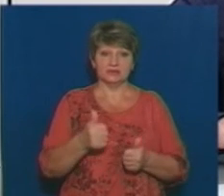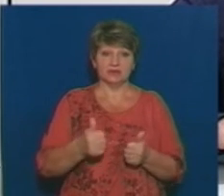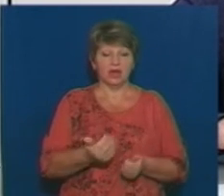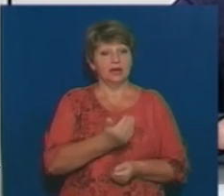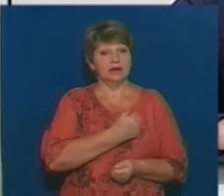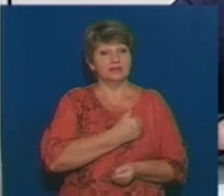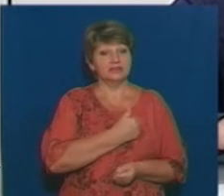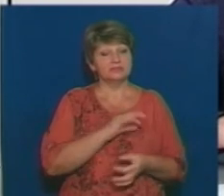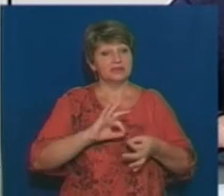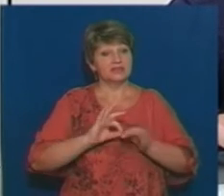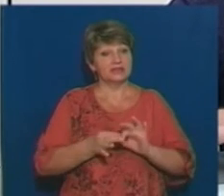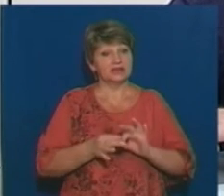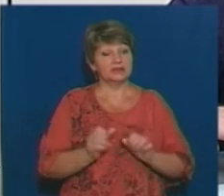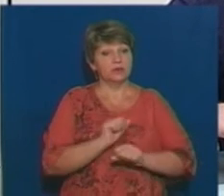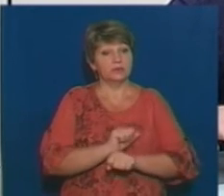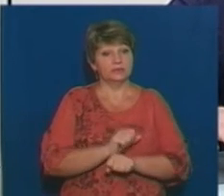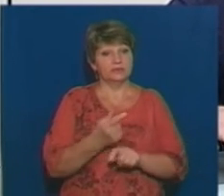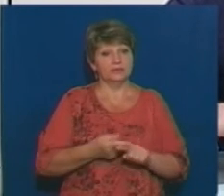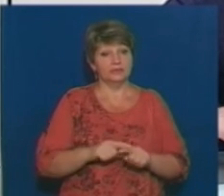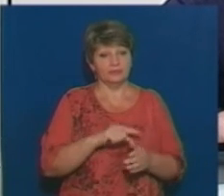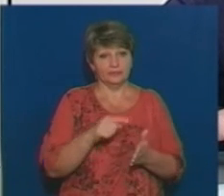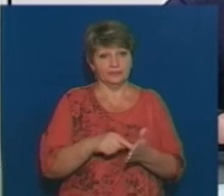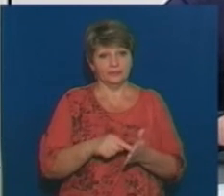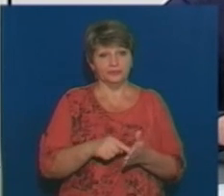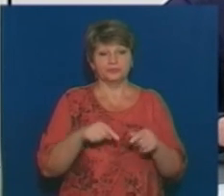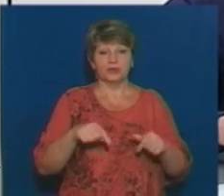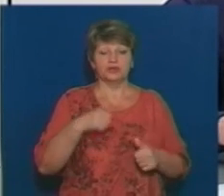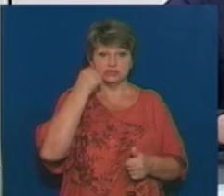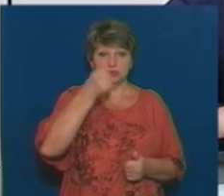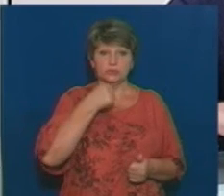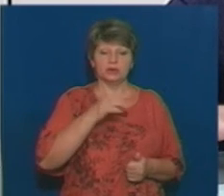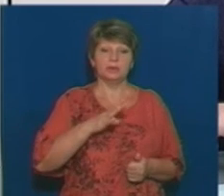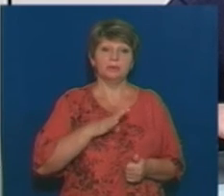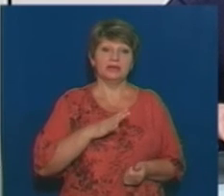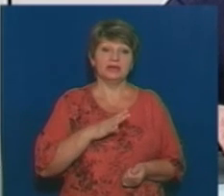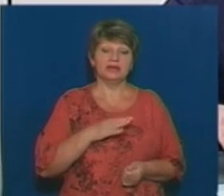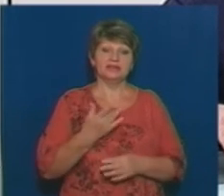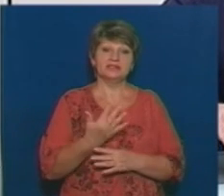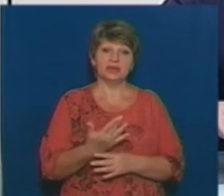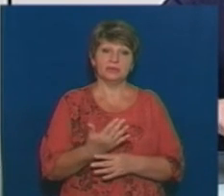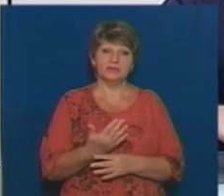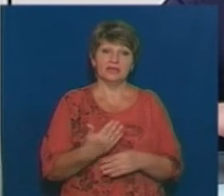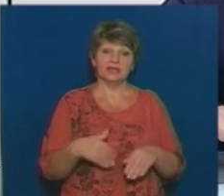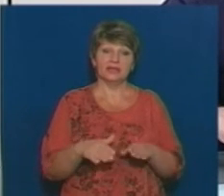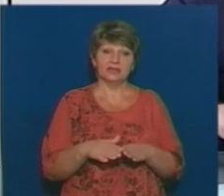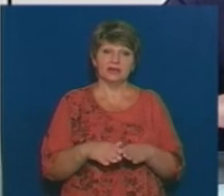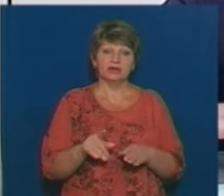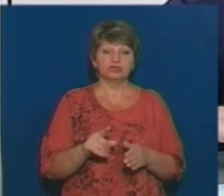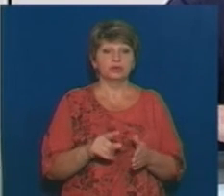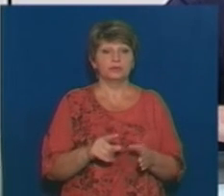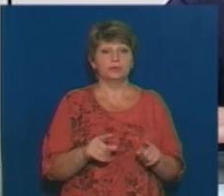раз детально зупинитися на цьому питанні. Отже, цьогоріч департаментом були сформульовані вимоги таким чином, що